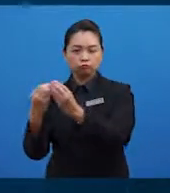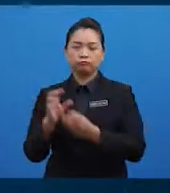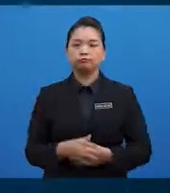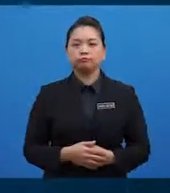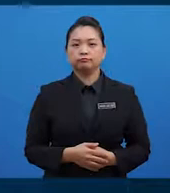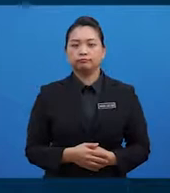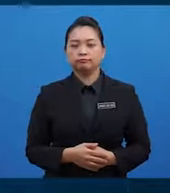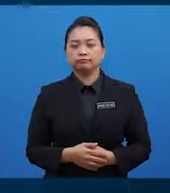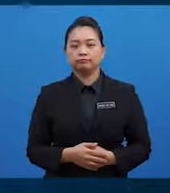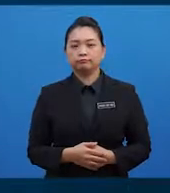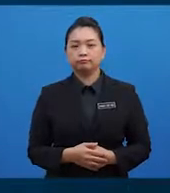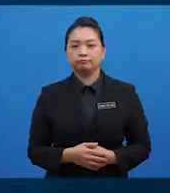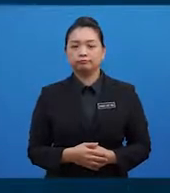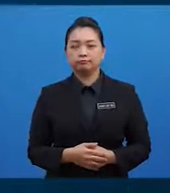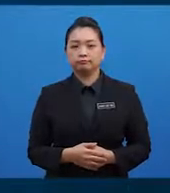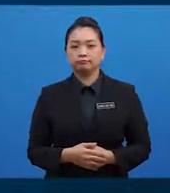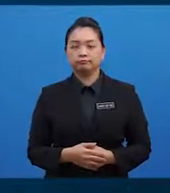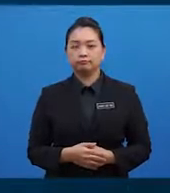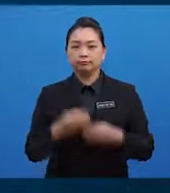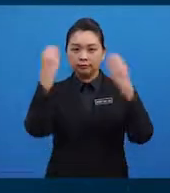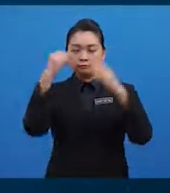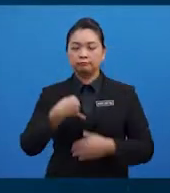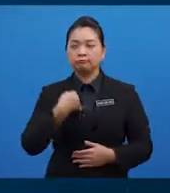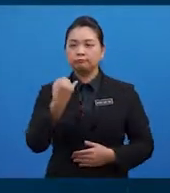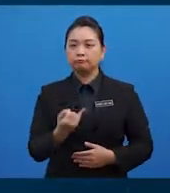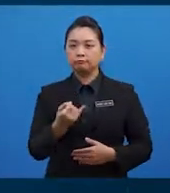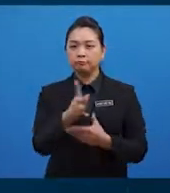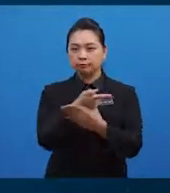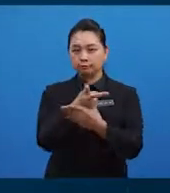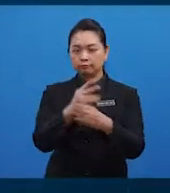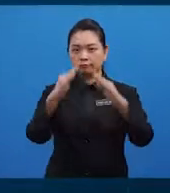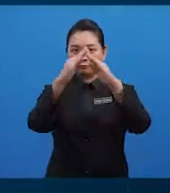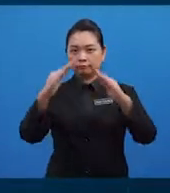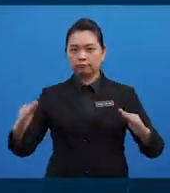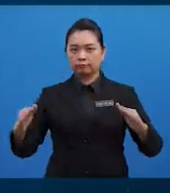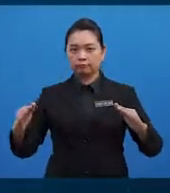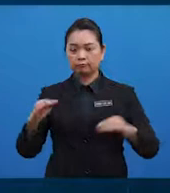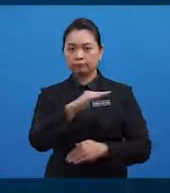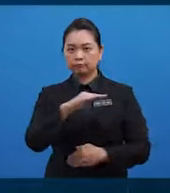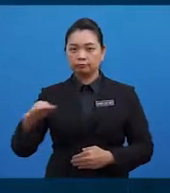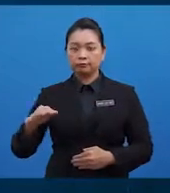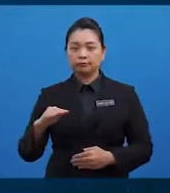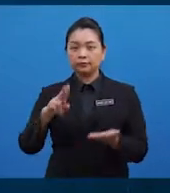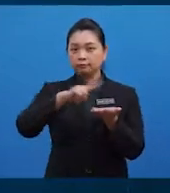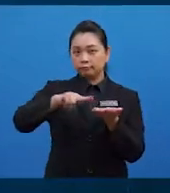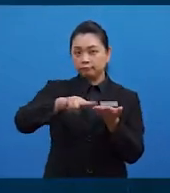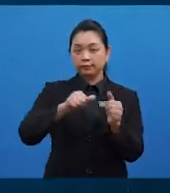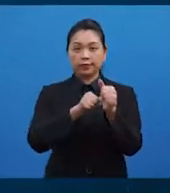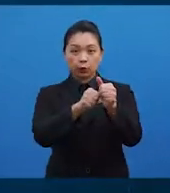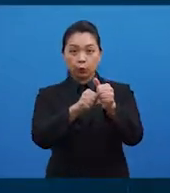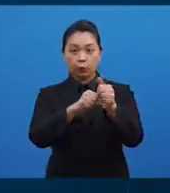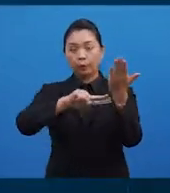Sebelum itu, saya ingin kongsikan piramid makanan ini dibaca mengikut aras